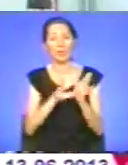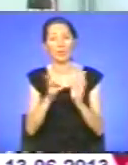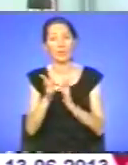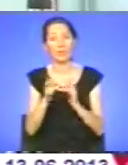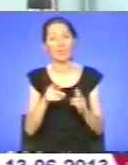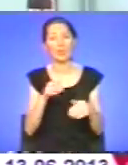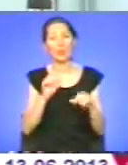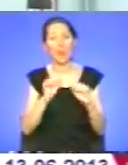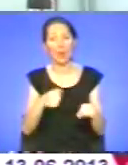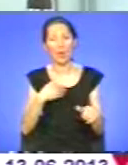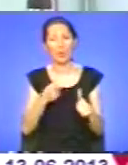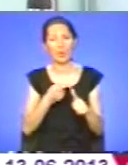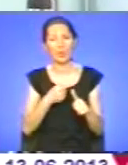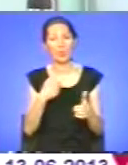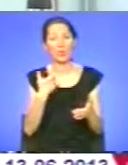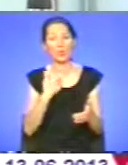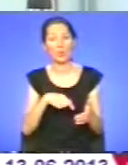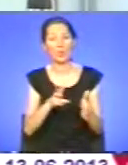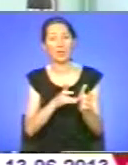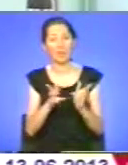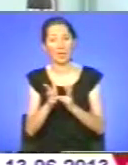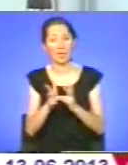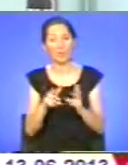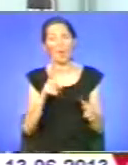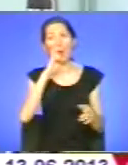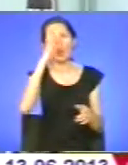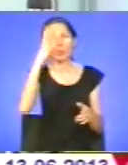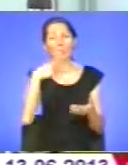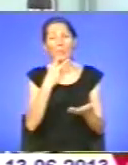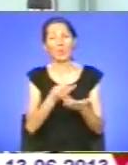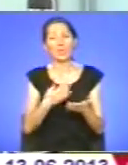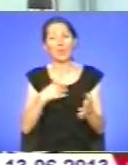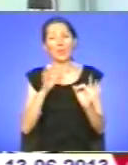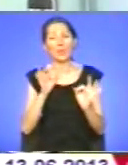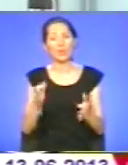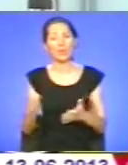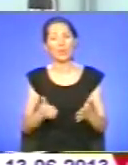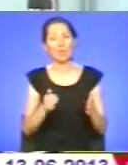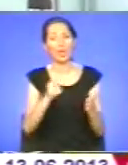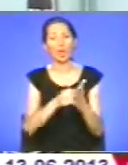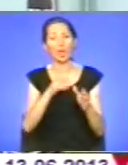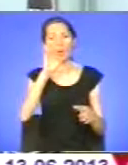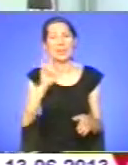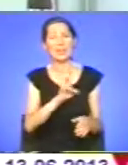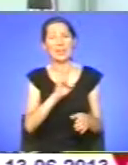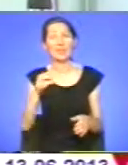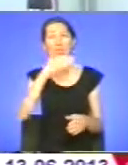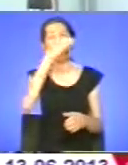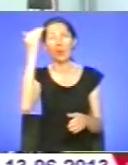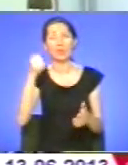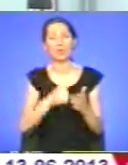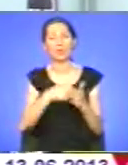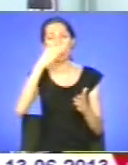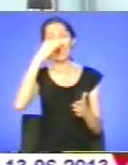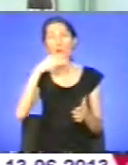Своїм Вознесінням Господь показав нам правдивий шлях до Церкви Небесної, до Отця